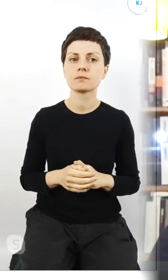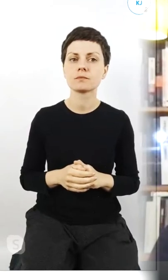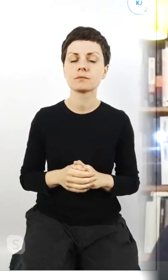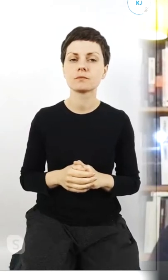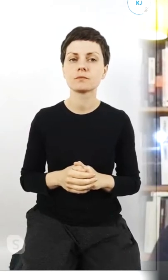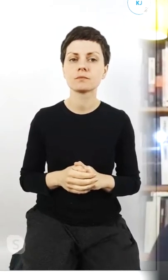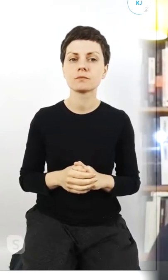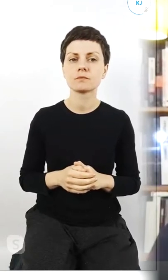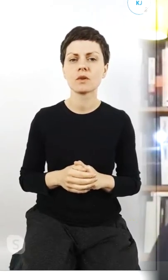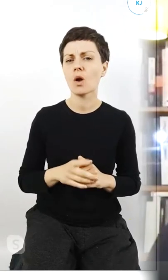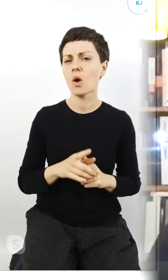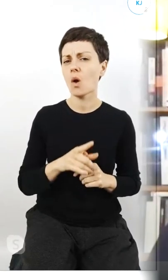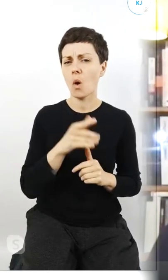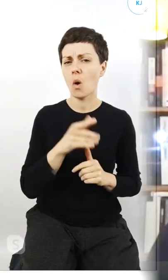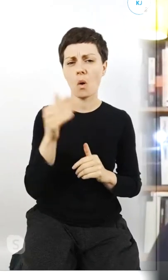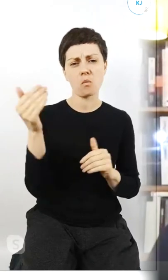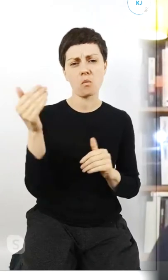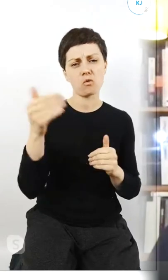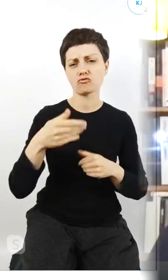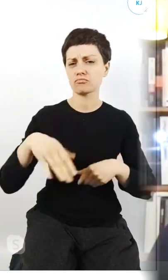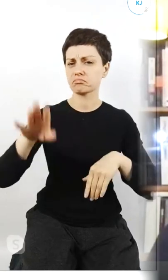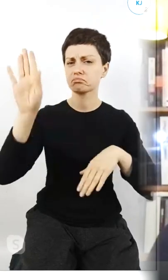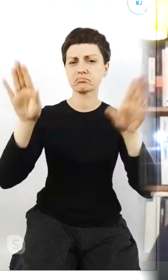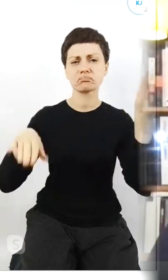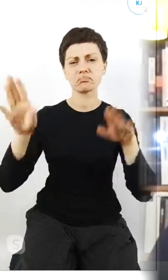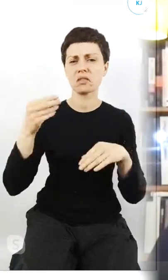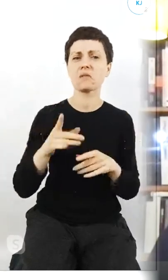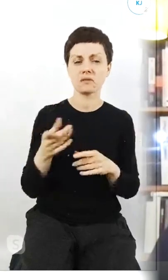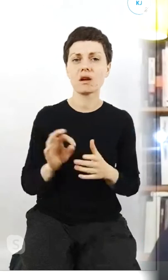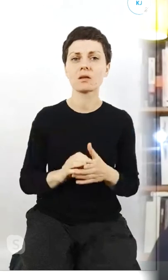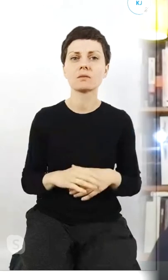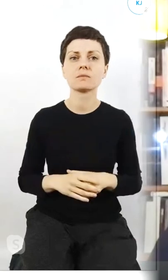To już się zgłaszajcie się, może nie będzie tak, jak, jak, jak tam.